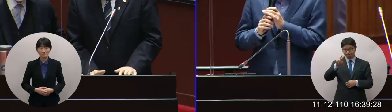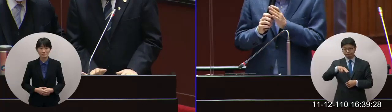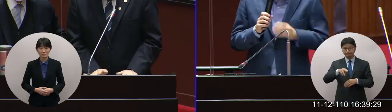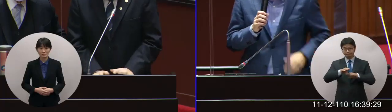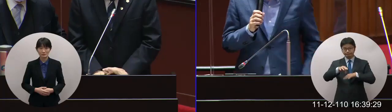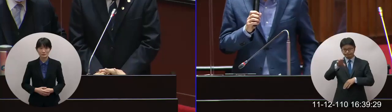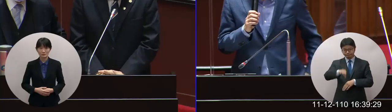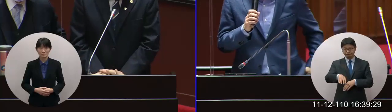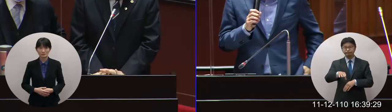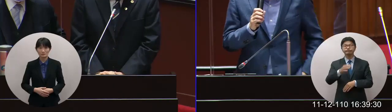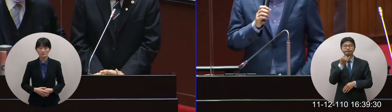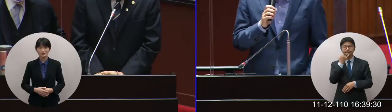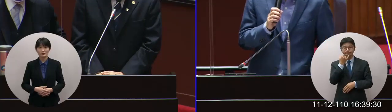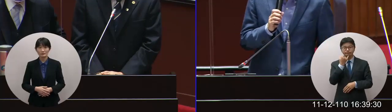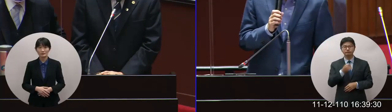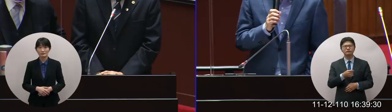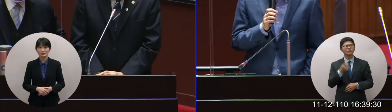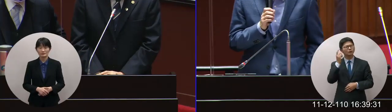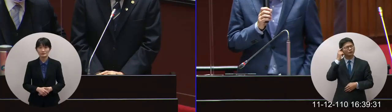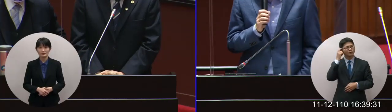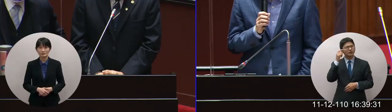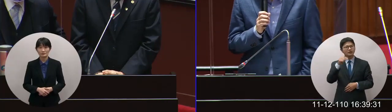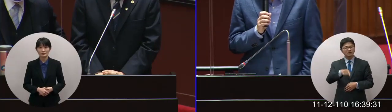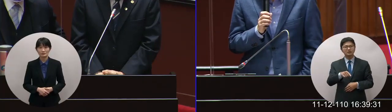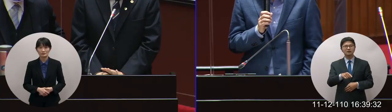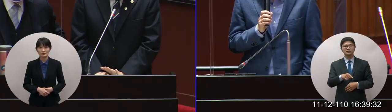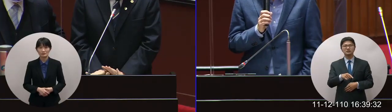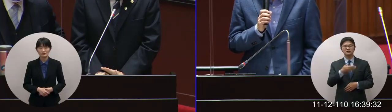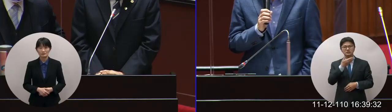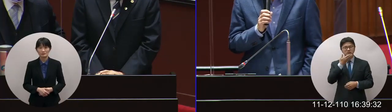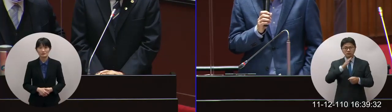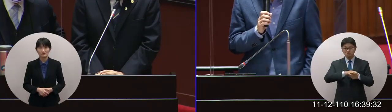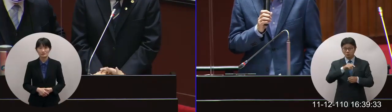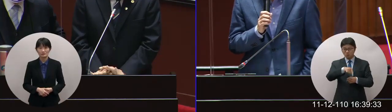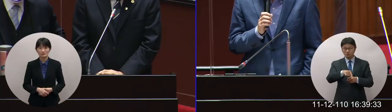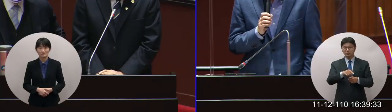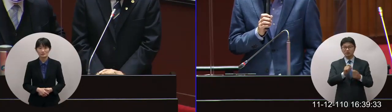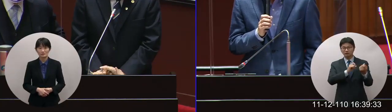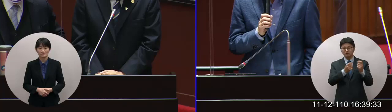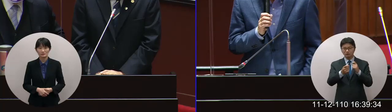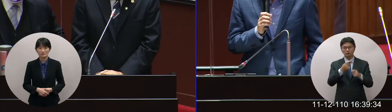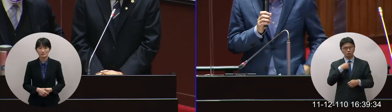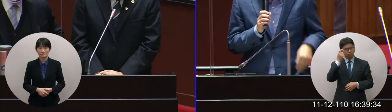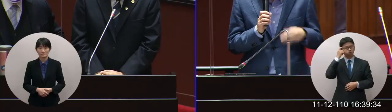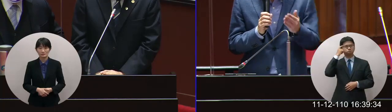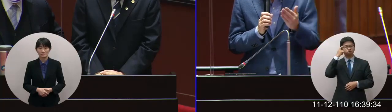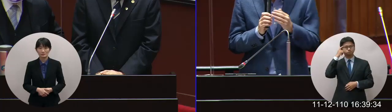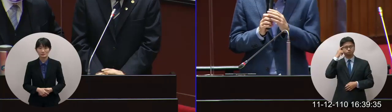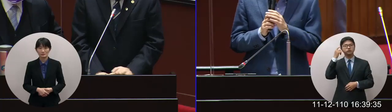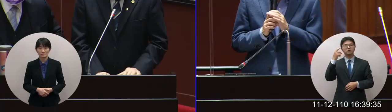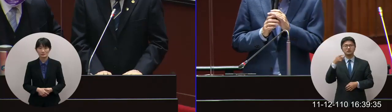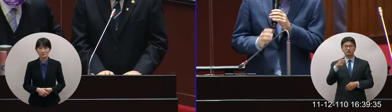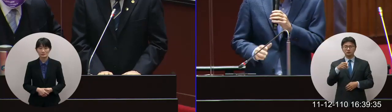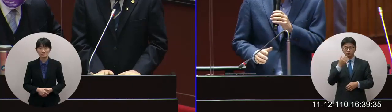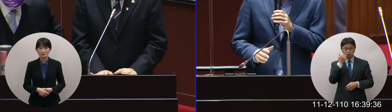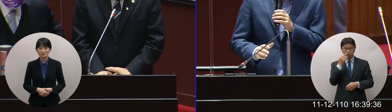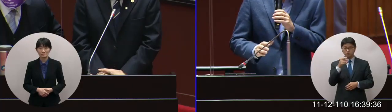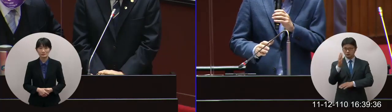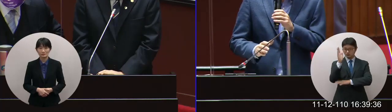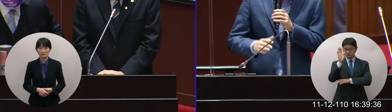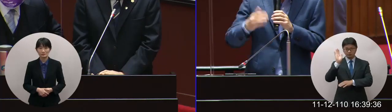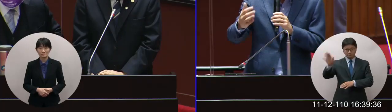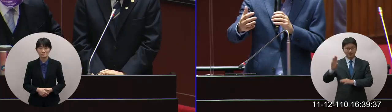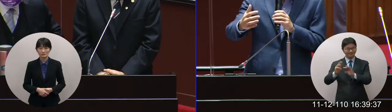多我就請問一下就是說對於這種新興的一個都會區我是能夠還有很多的機會在公家土地的運用